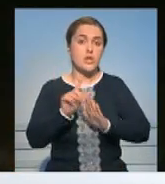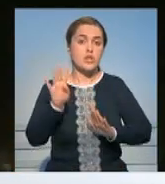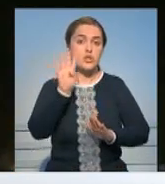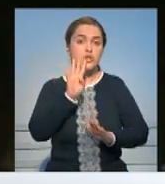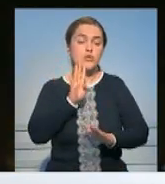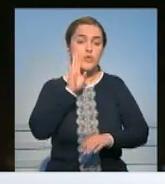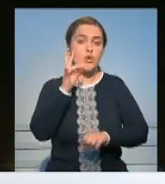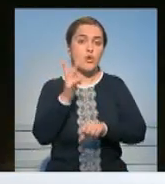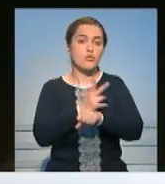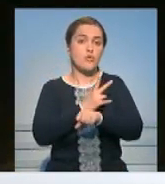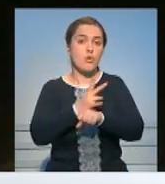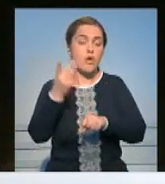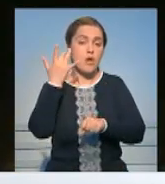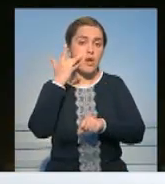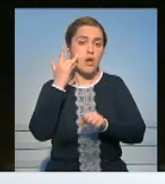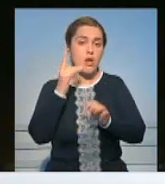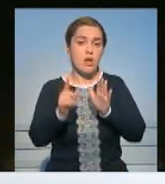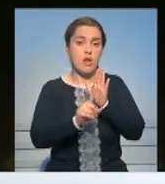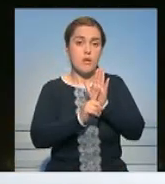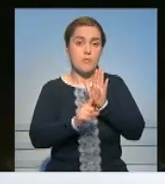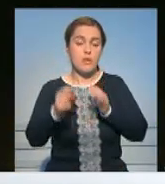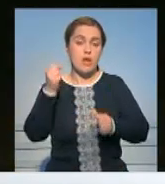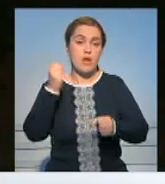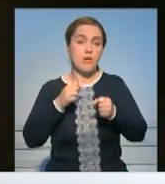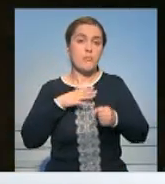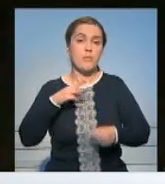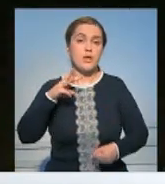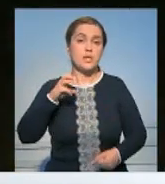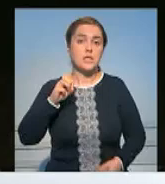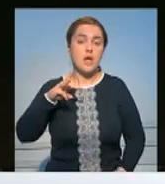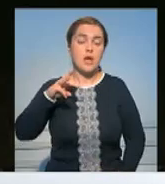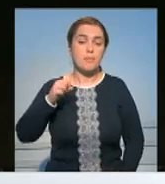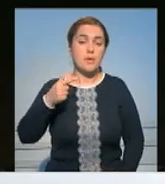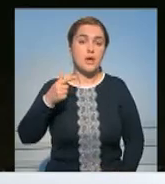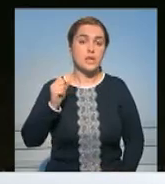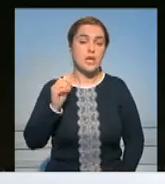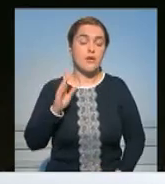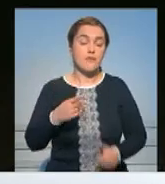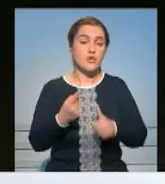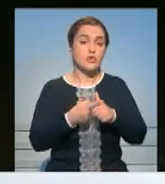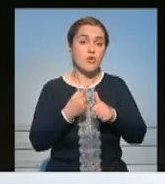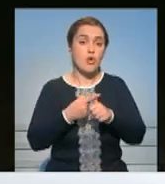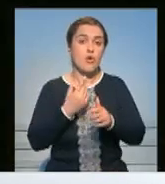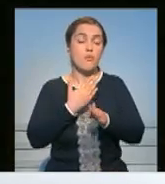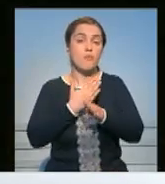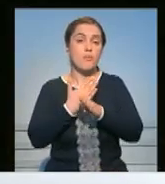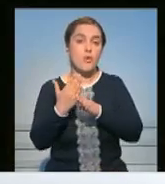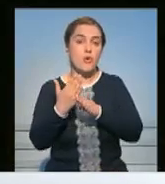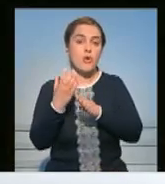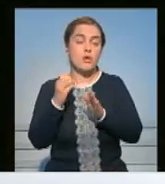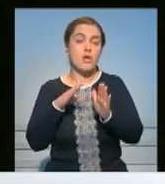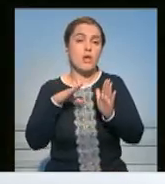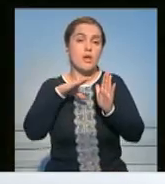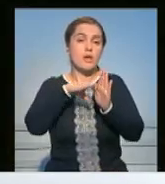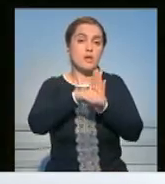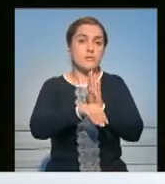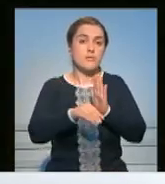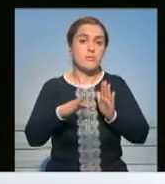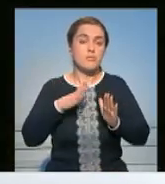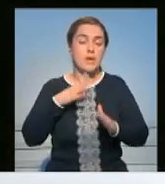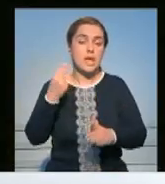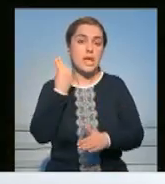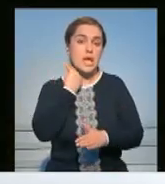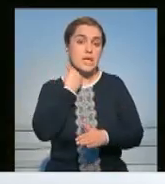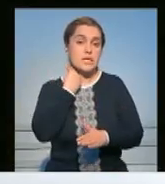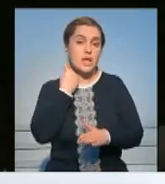Американские корабли выпустили по целям в Сирии ракеты «Тамагавк». Чуть позже к атаке подключились истребители ВВС